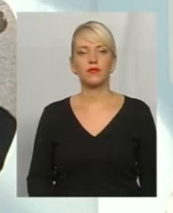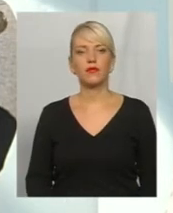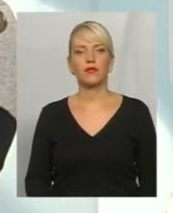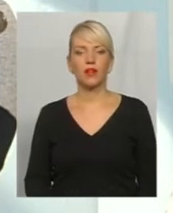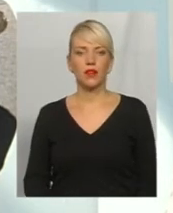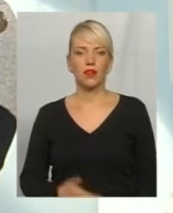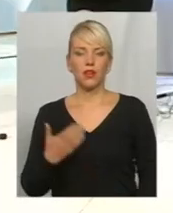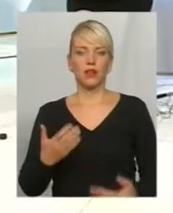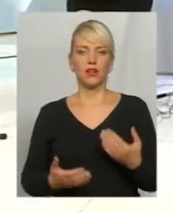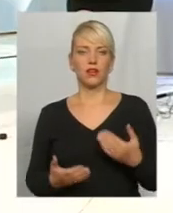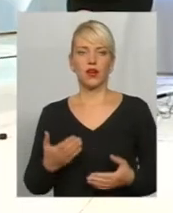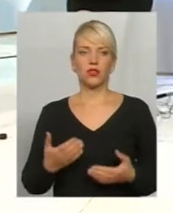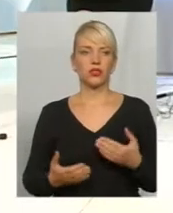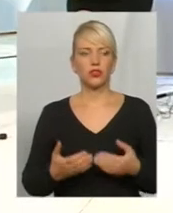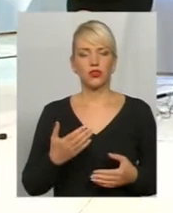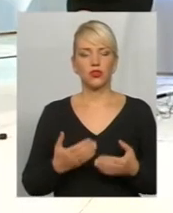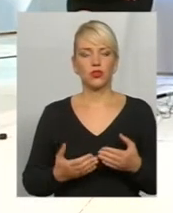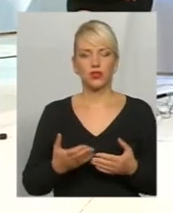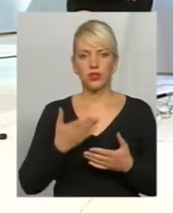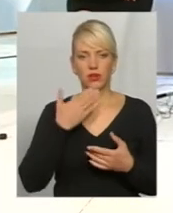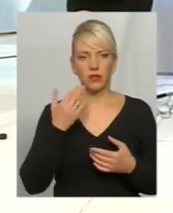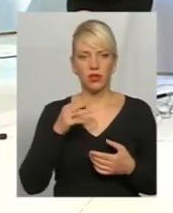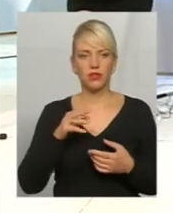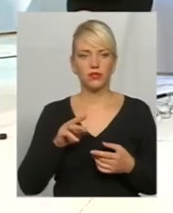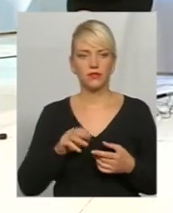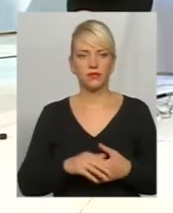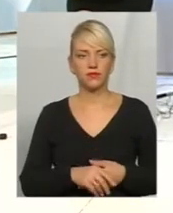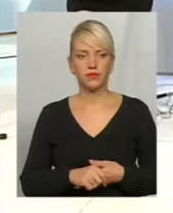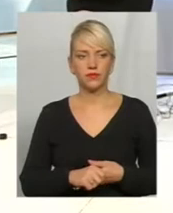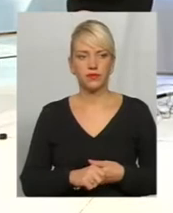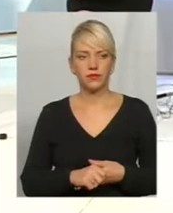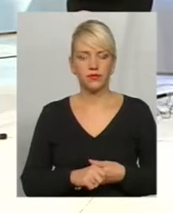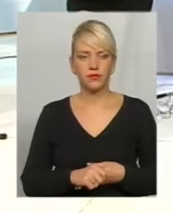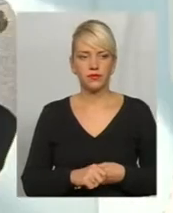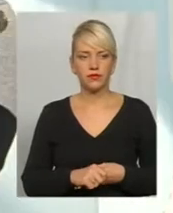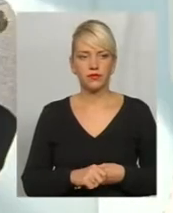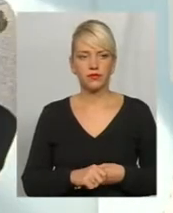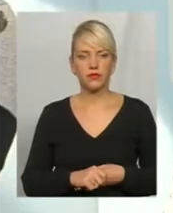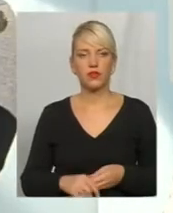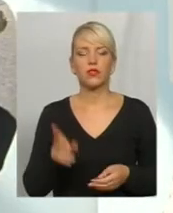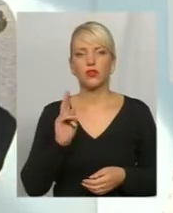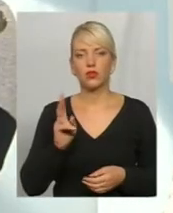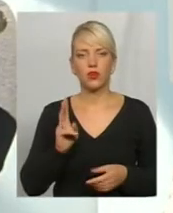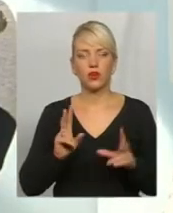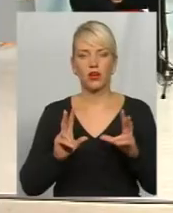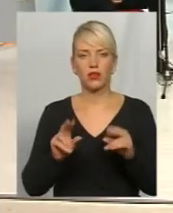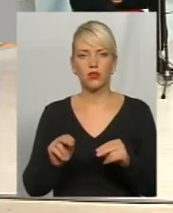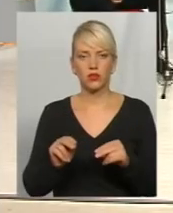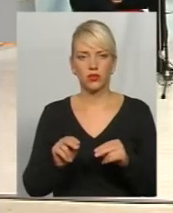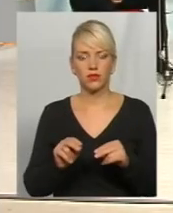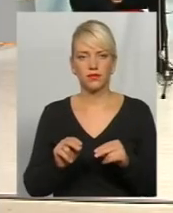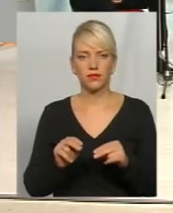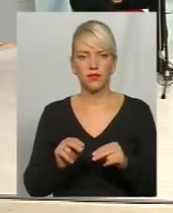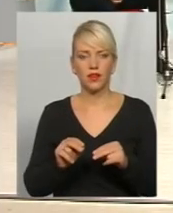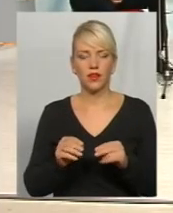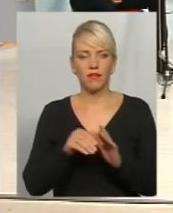хмельничани, в принципі, подоліють. Можуть ініціювати створення перед своїми роботодавцями. не можуть. А хто ж там гарантує саме ці